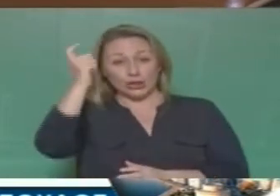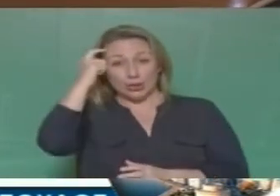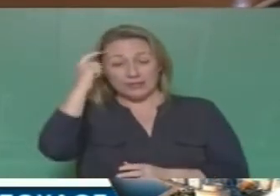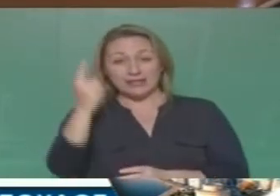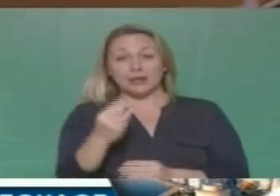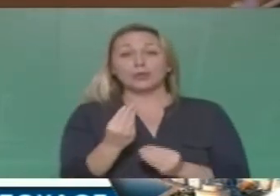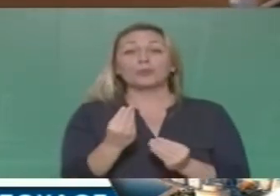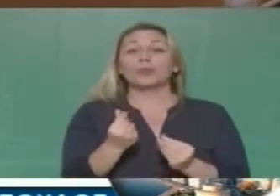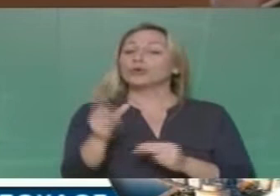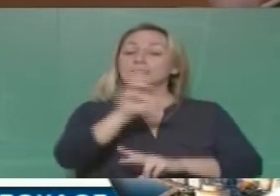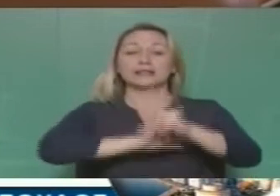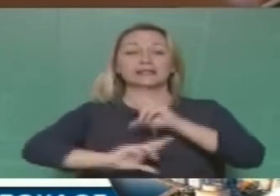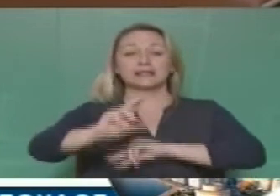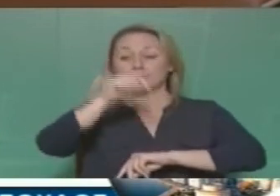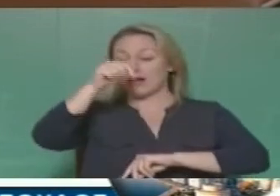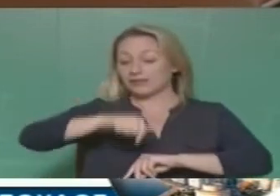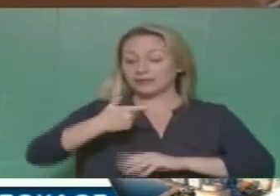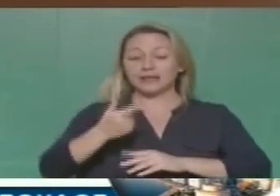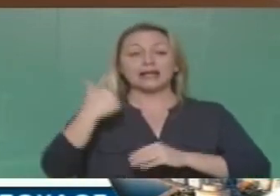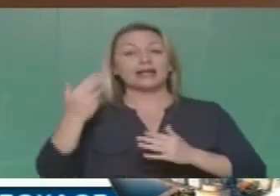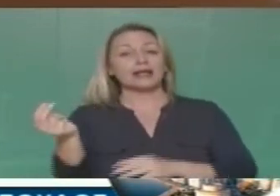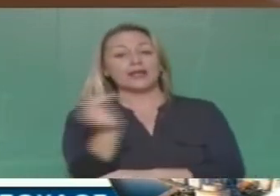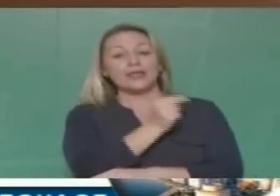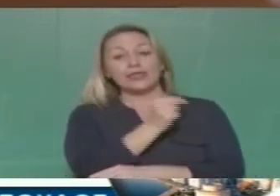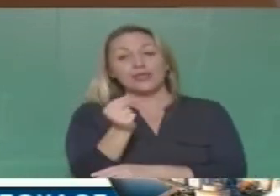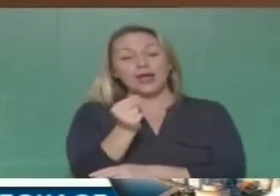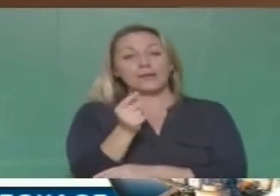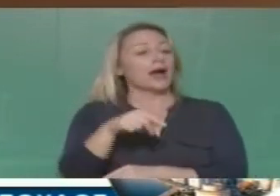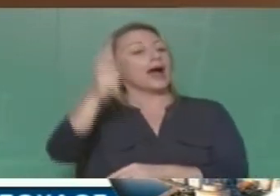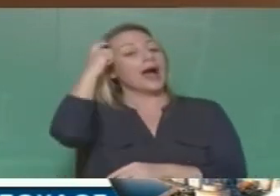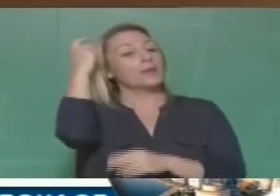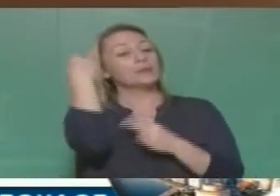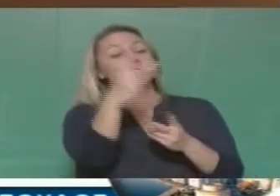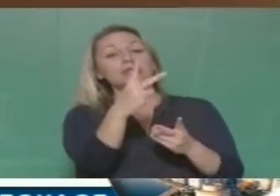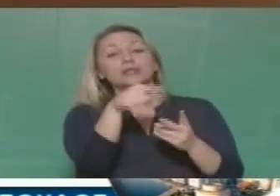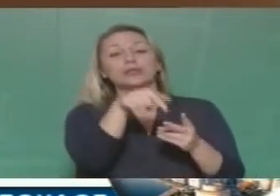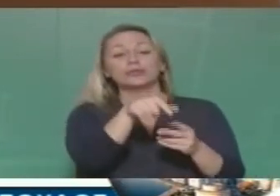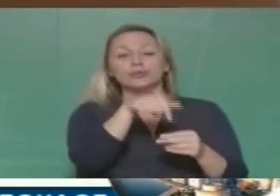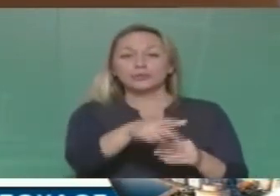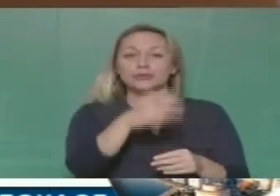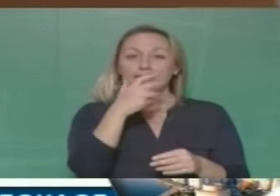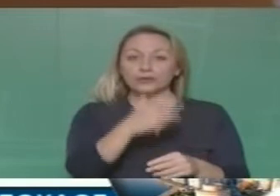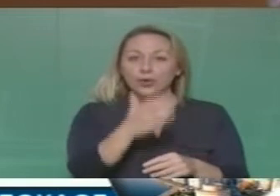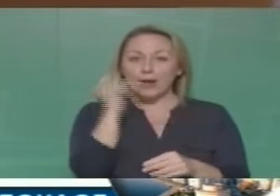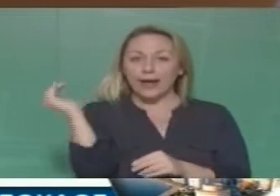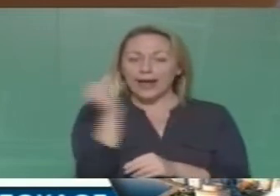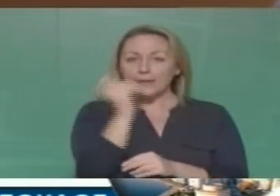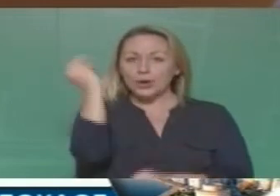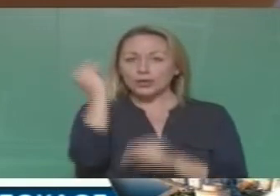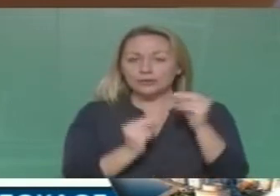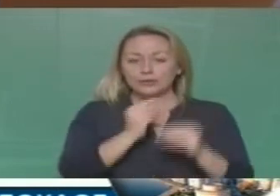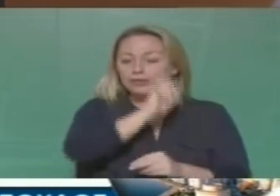τρόπος για να συζητήσουμε μεταξύ μας ή για να προβληθεί μάλλον η άποψη των εργαζόμενων που έχουν πολύ ζωτικά και επίγοντα προβλήματα